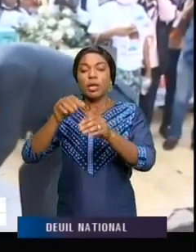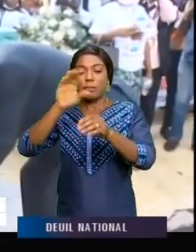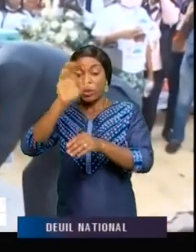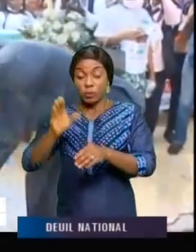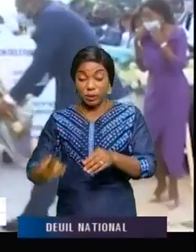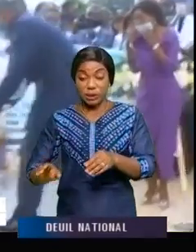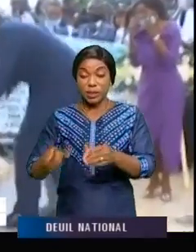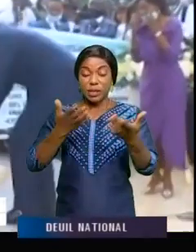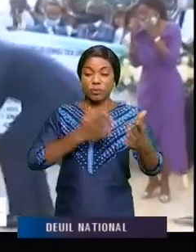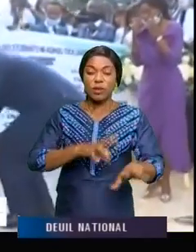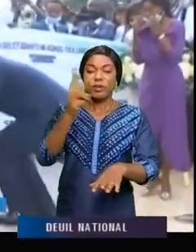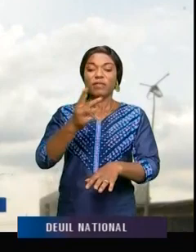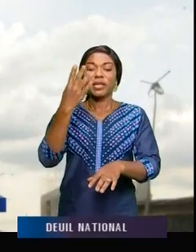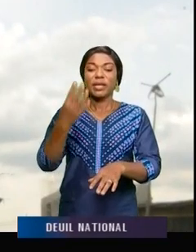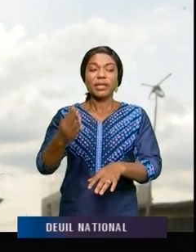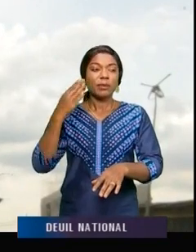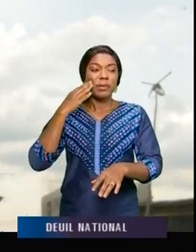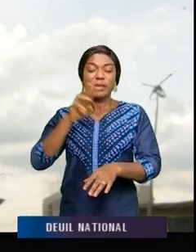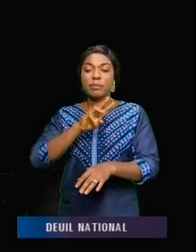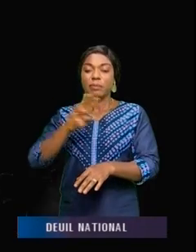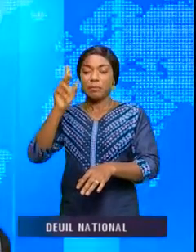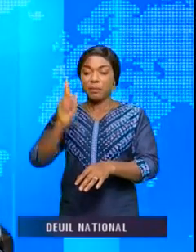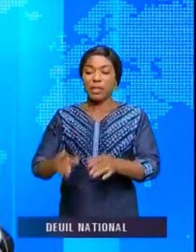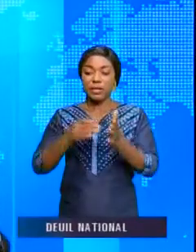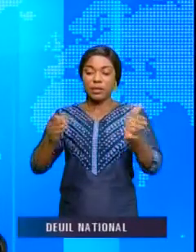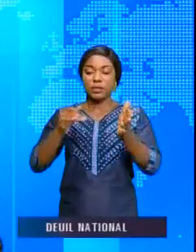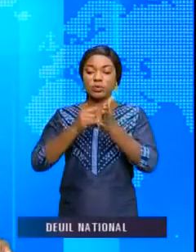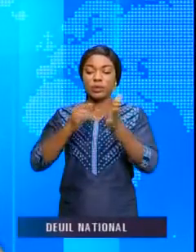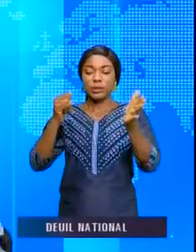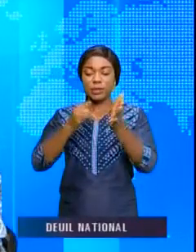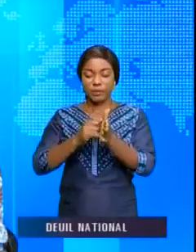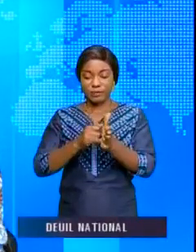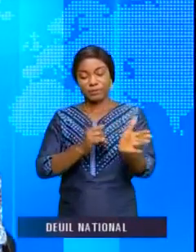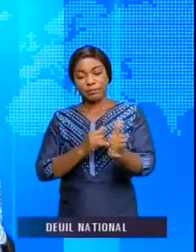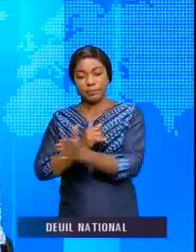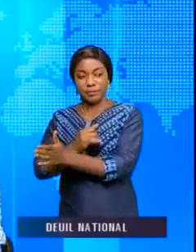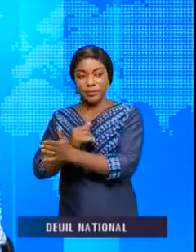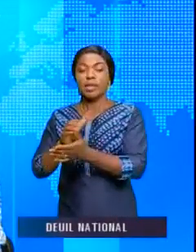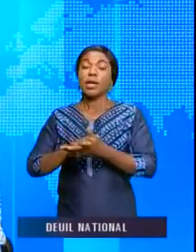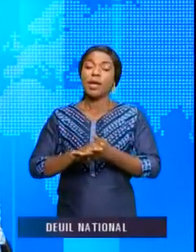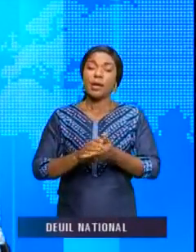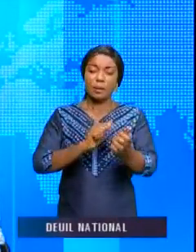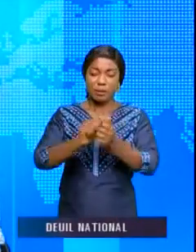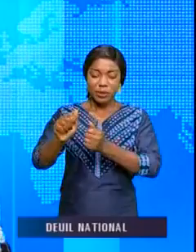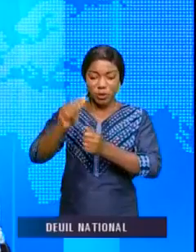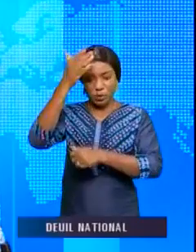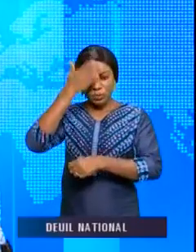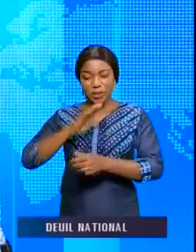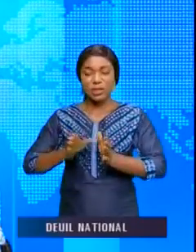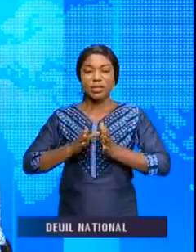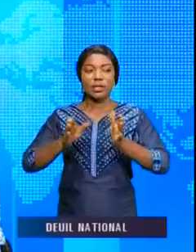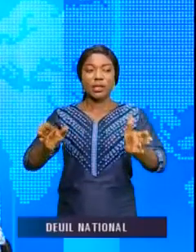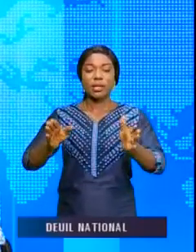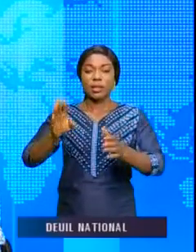Kassavoubou est mort le 24 mars 1969. Et passons à la remise des médicaments à l'hôpital général de